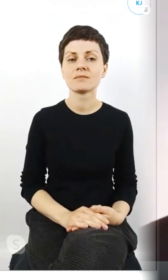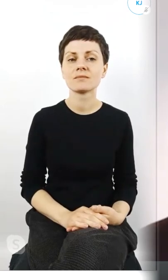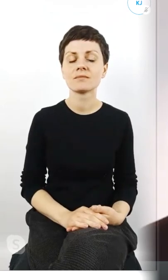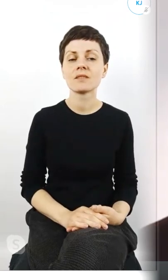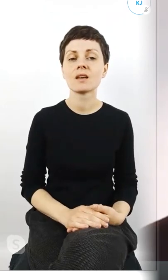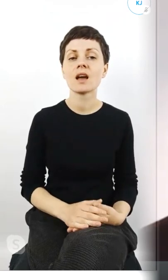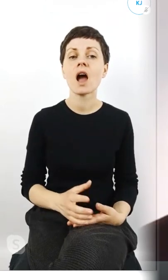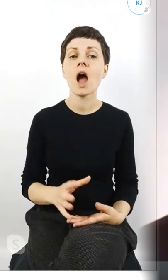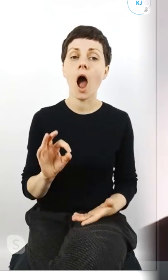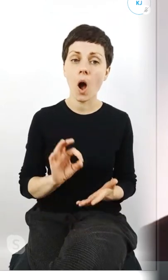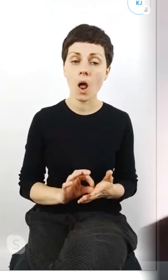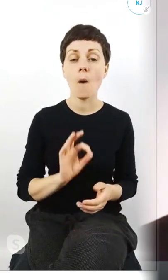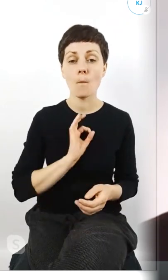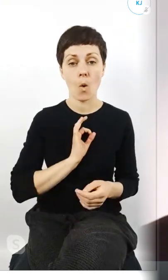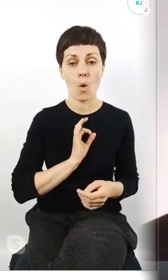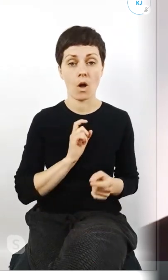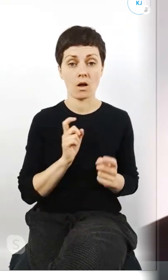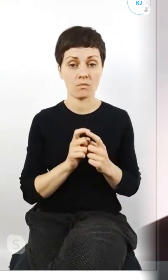okazując mój punkt widzenia